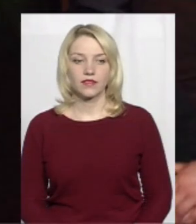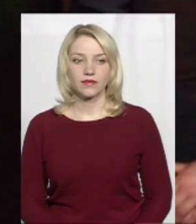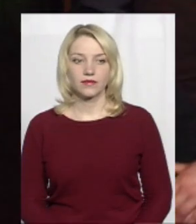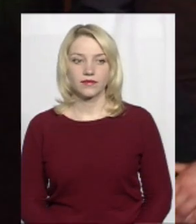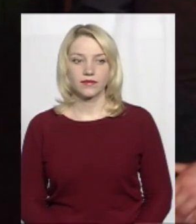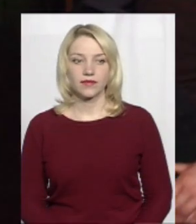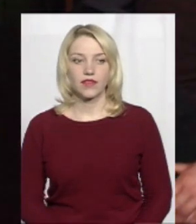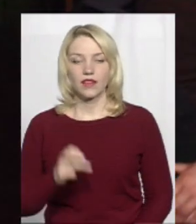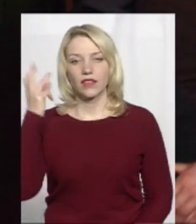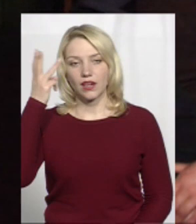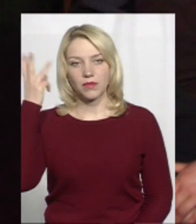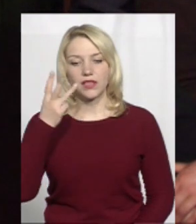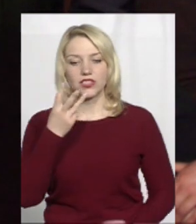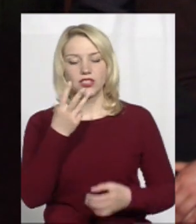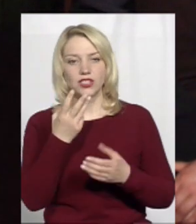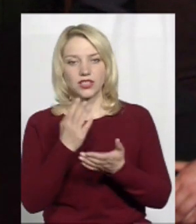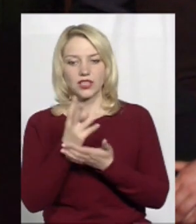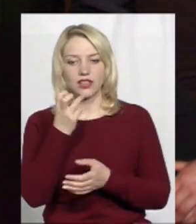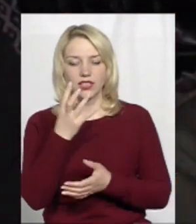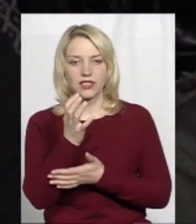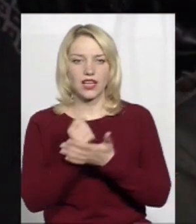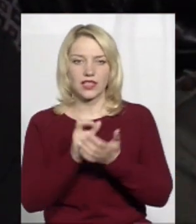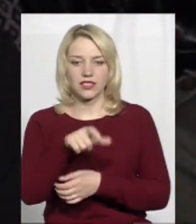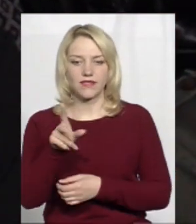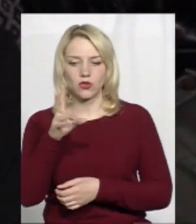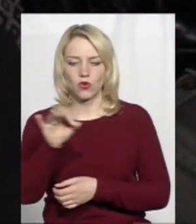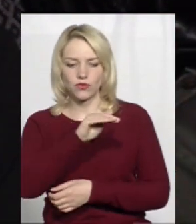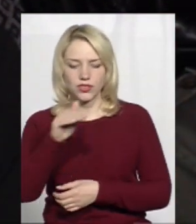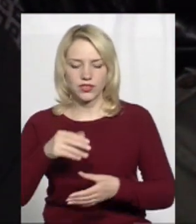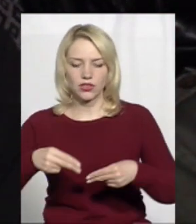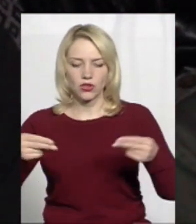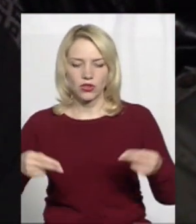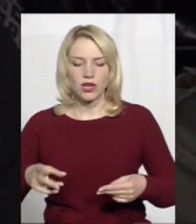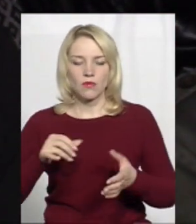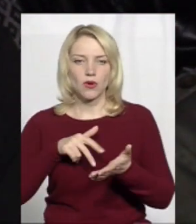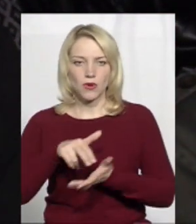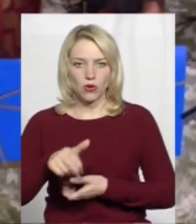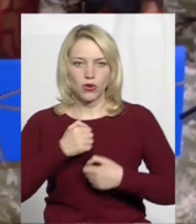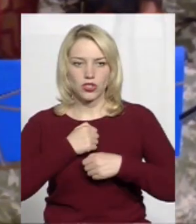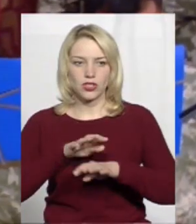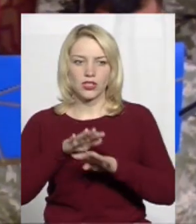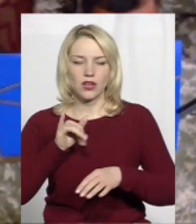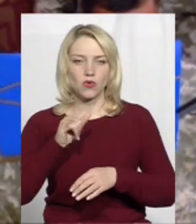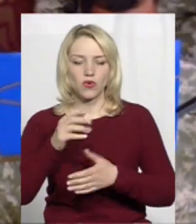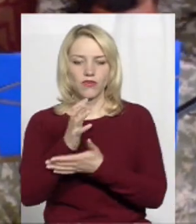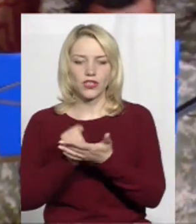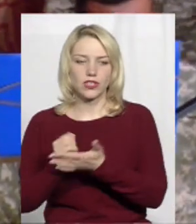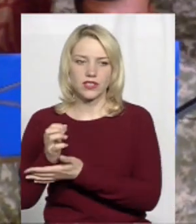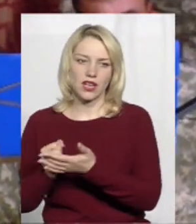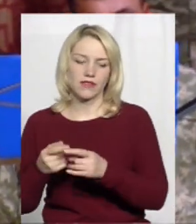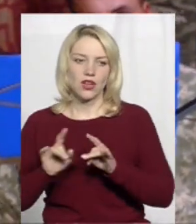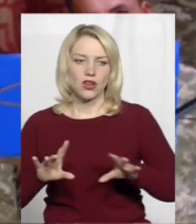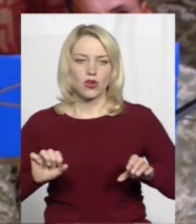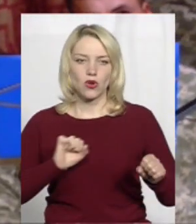На Хмельниччині 300 резервістів, які офіційно підписали контракти про проходження служби у військовому резерві, розповідає командир